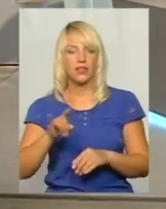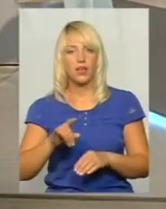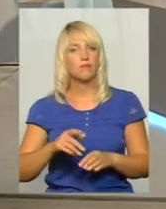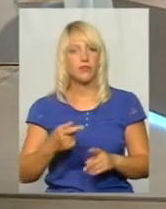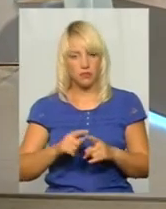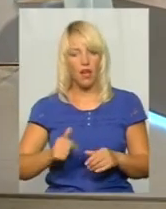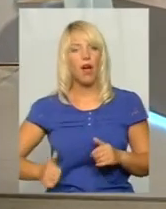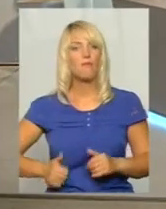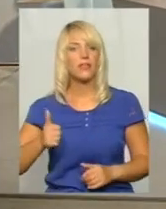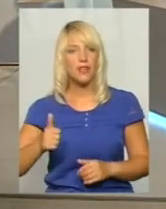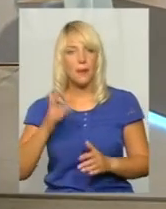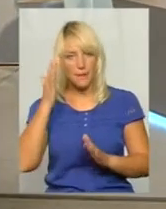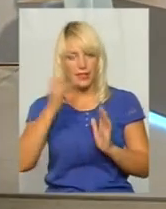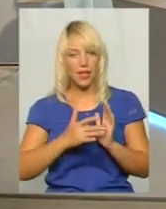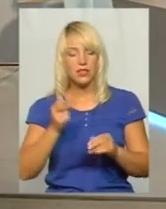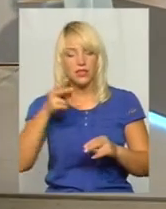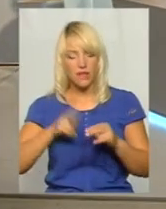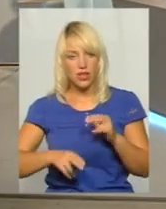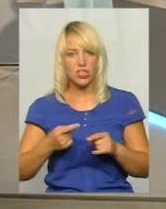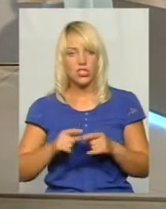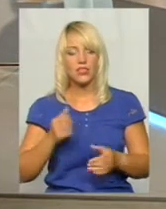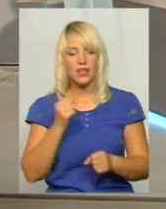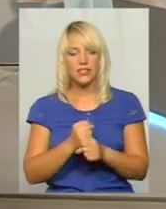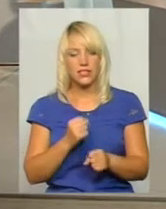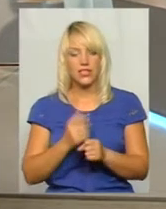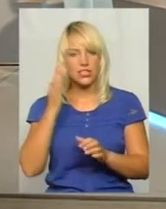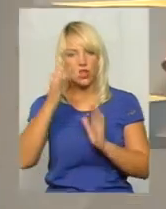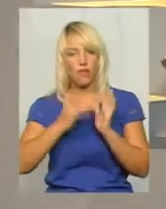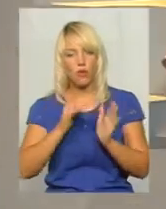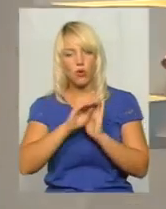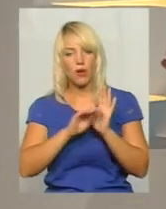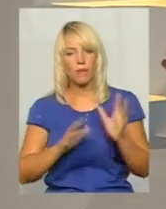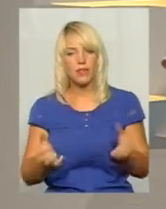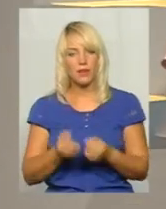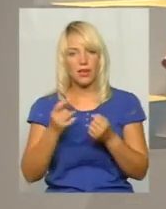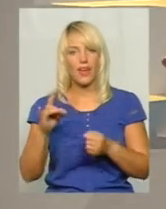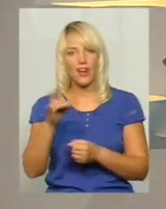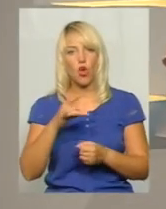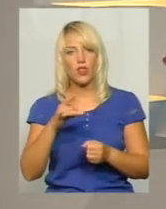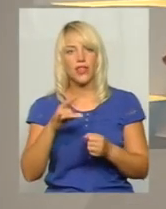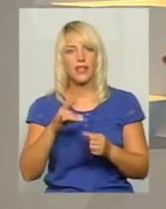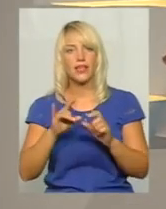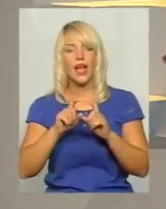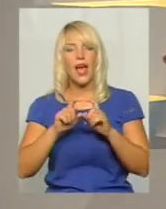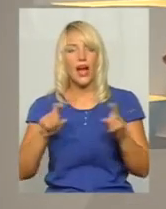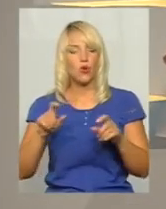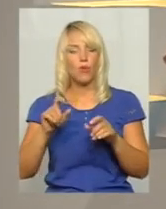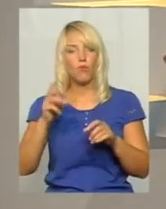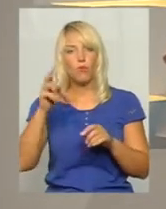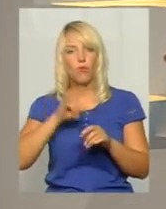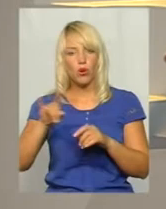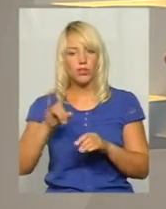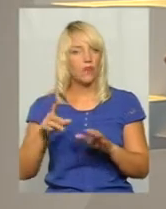на завершення, діє державна цільова програма підтримки регіональних аеропортів, але не входить туди Хмельницький,